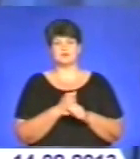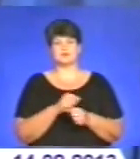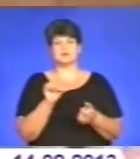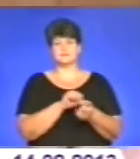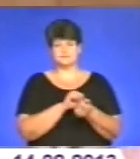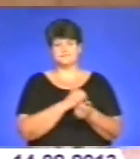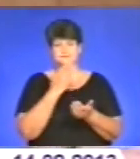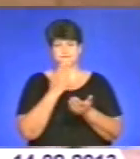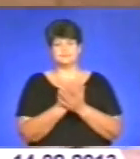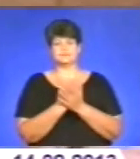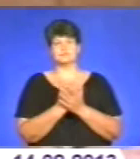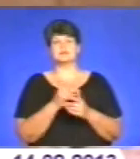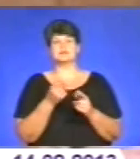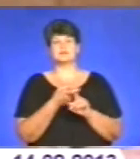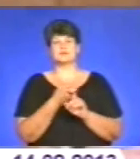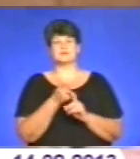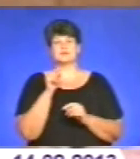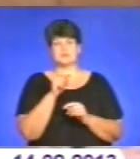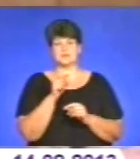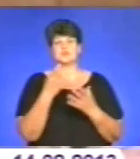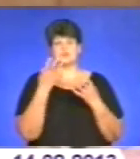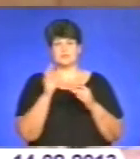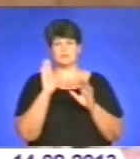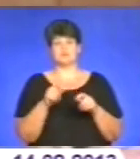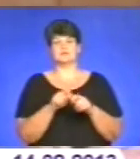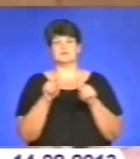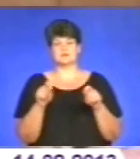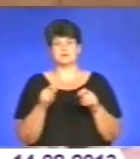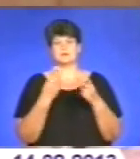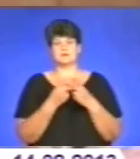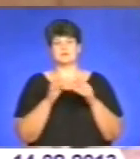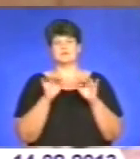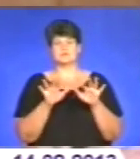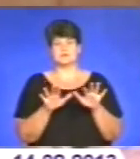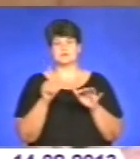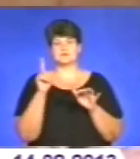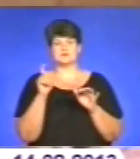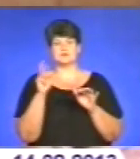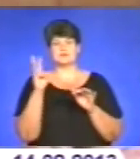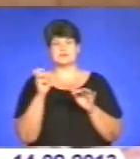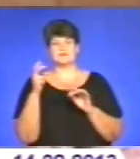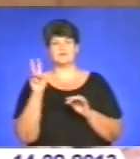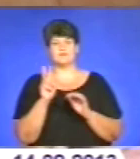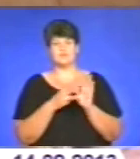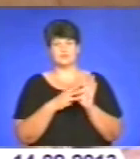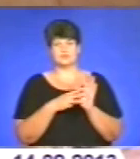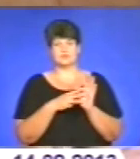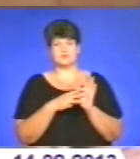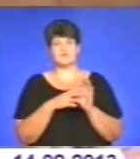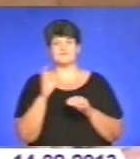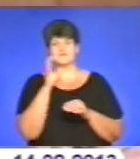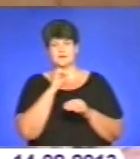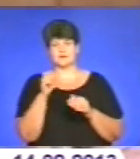речовини. Відносно громадянина, який був затриманий, ще буде порушено одне кримінальне провадження за статей 308 кримінального кодексу, тобто викритання